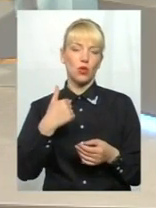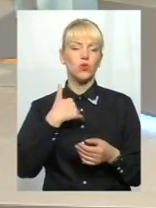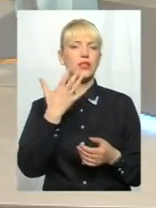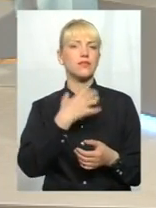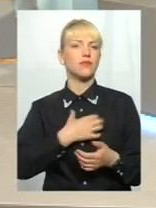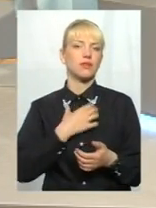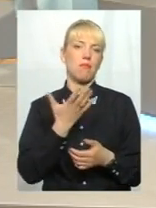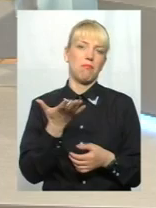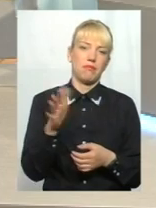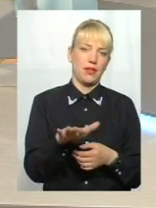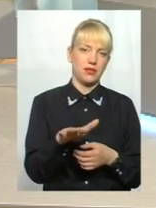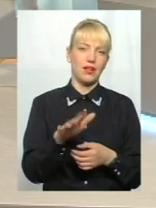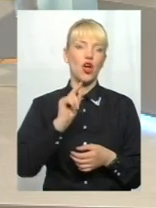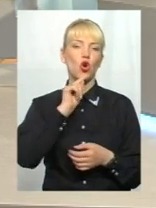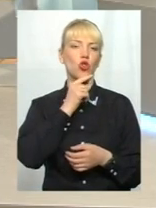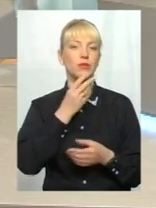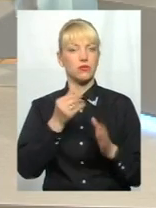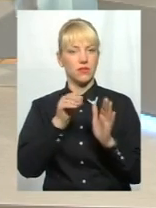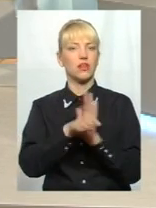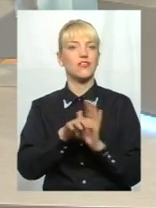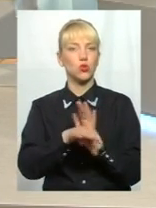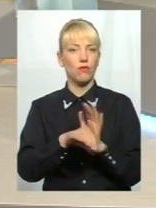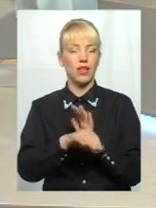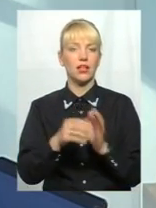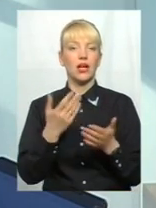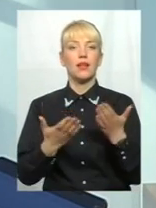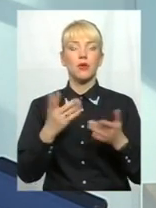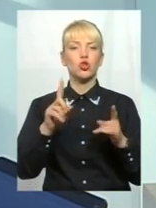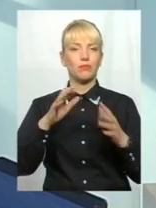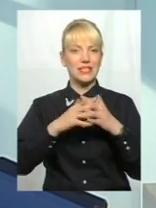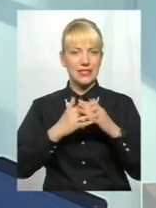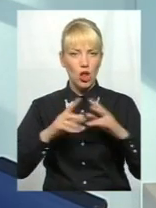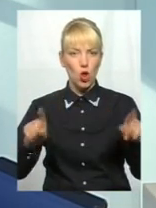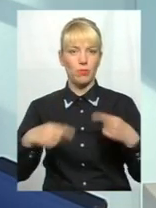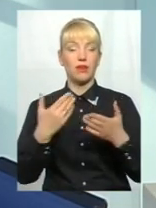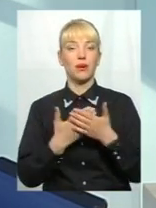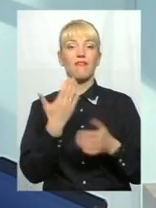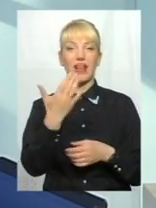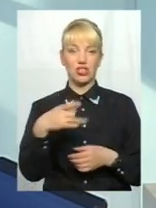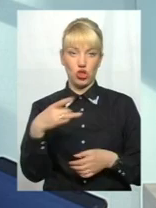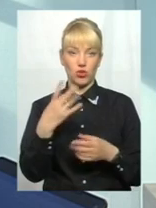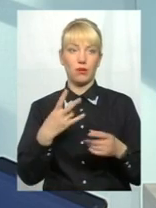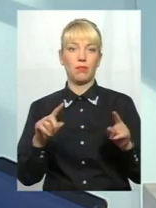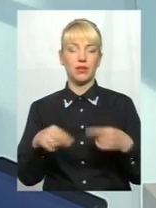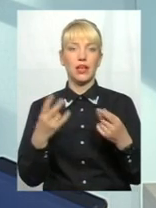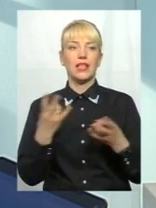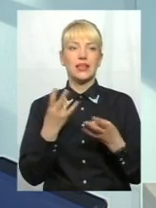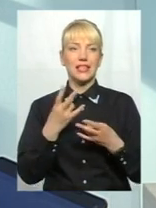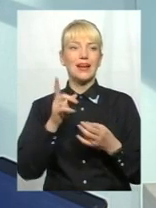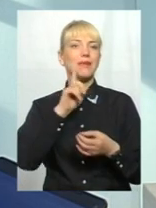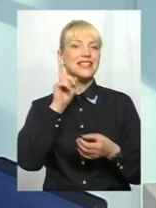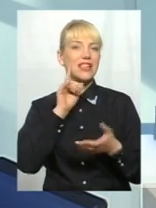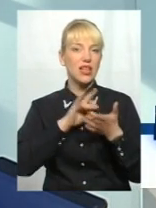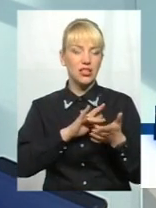економічних, і їх інвестувати. Нам треба сказати, щоб село підняти, наприклад, ваш регіон, підняти, звичайно, нам треба зелений туризм просувати, треба